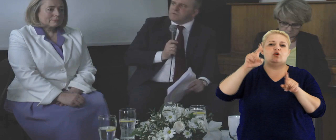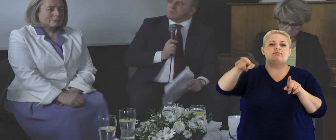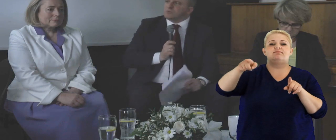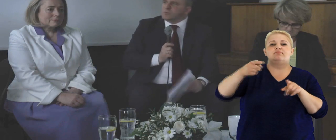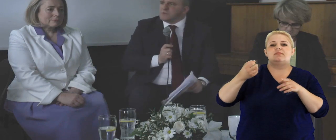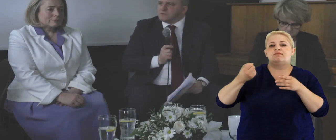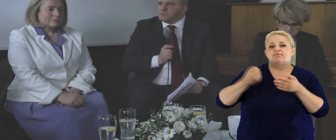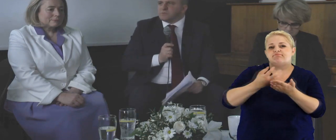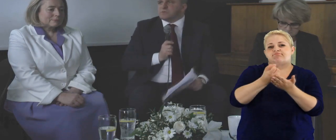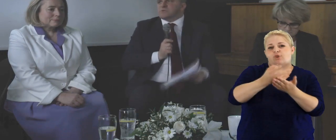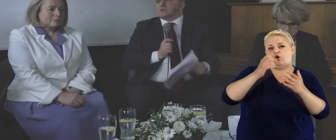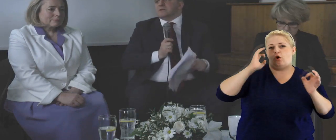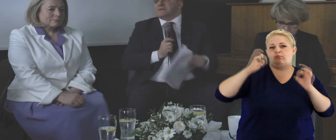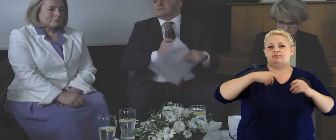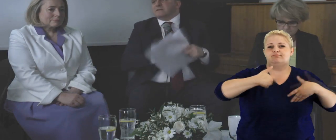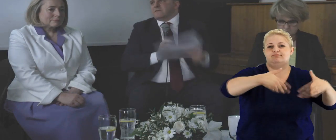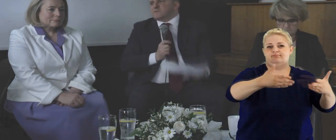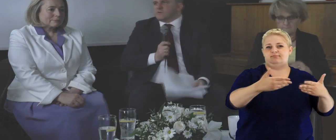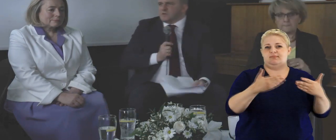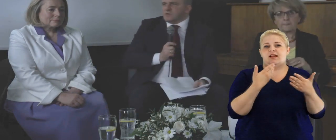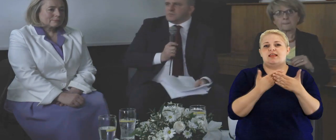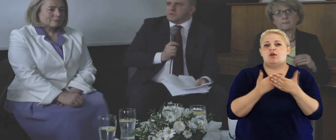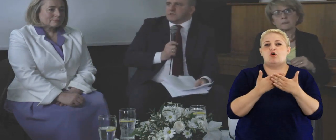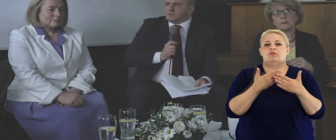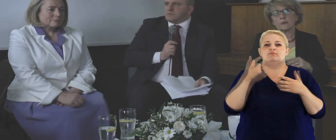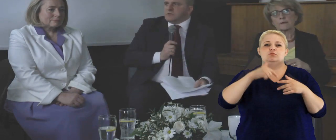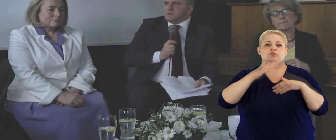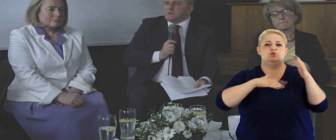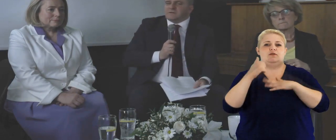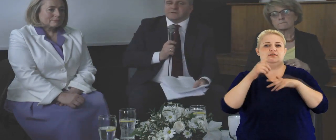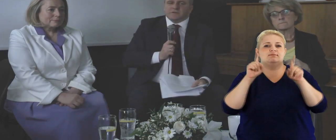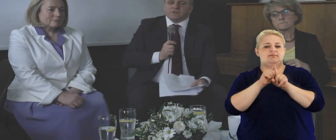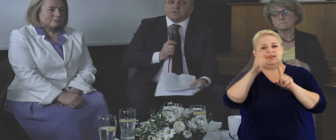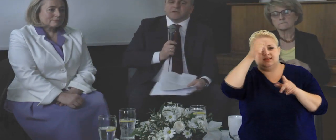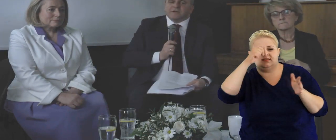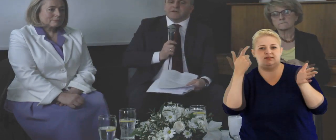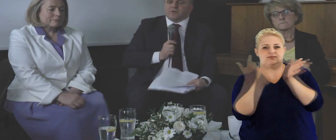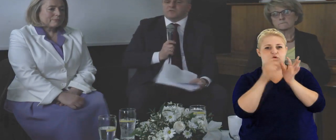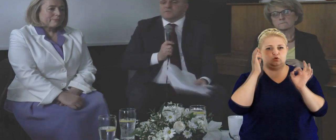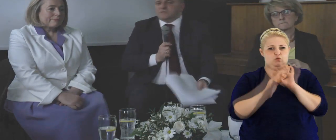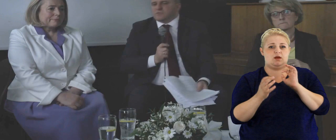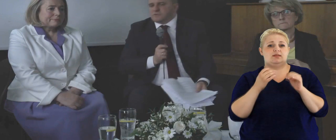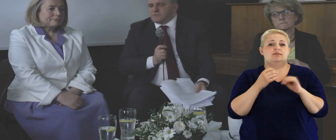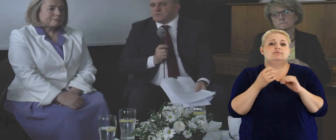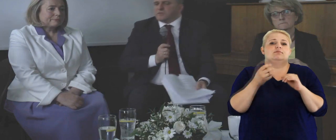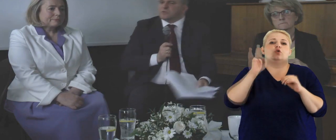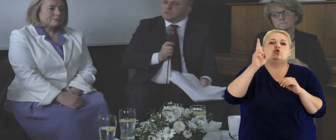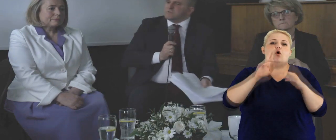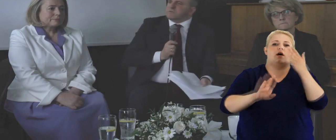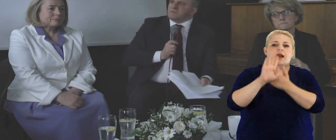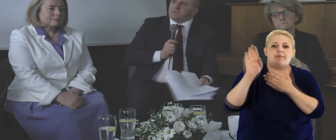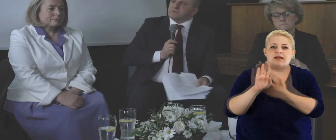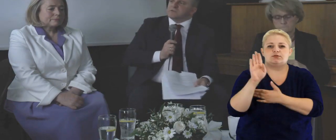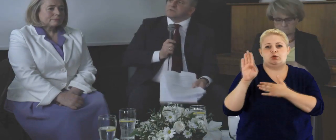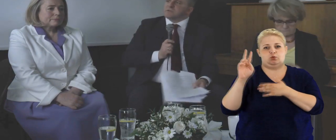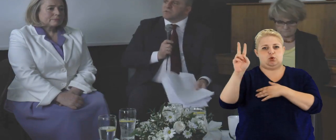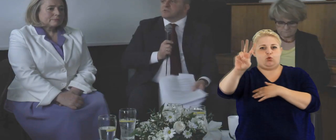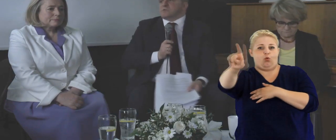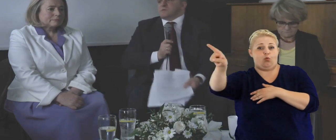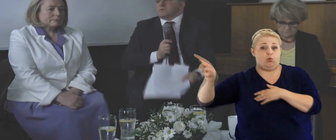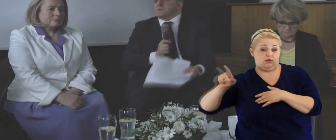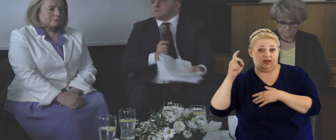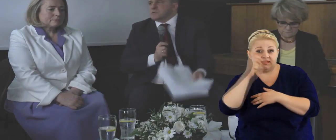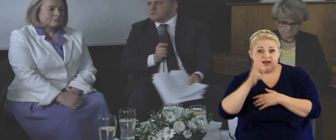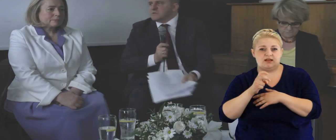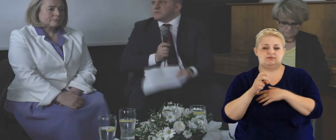to było zbudować po drugiej stronie, czy po stronie nadawców tego komunikatu. Dlatego, że oczywiście można zbudować jakąś ścisłą definicję, że to jest